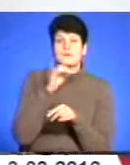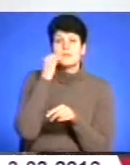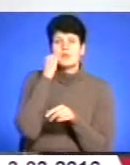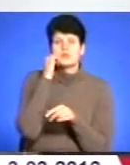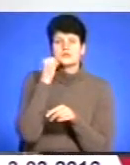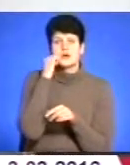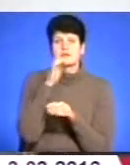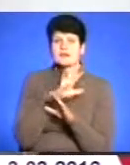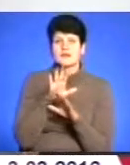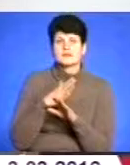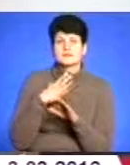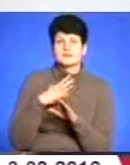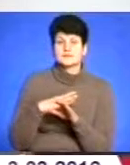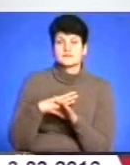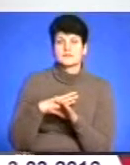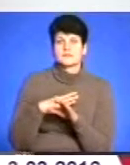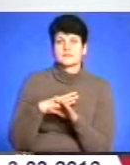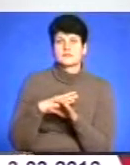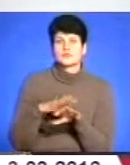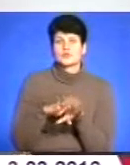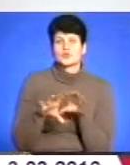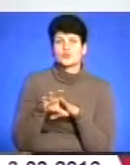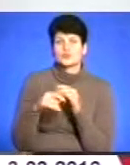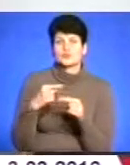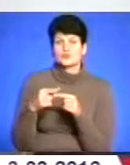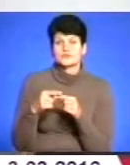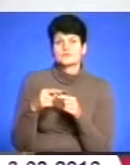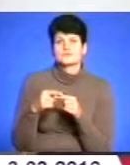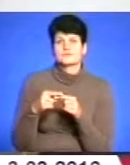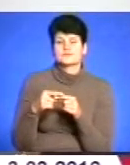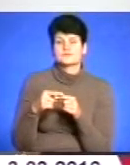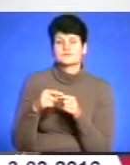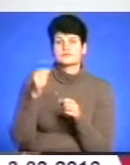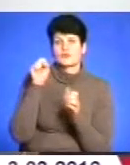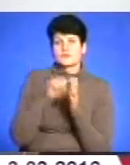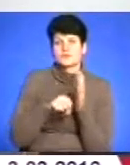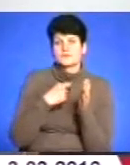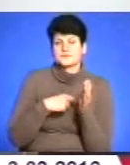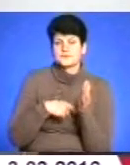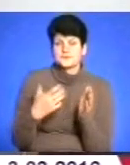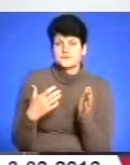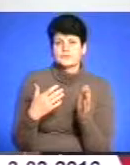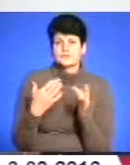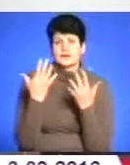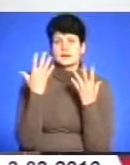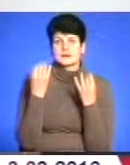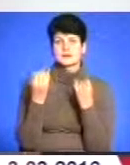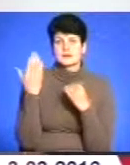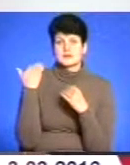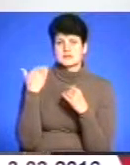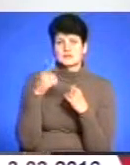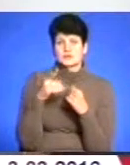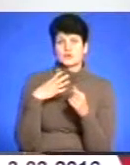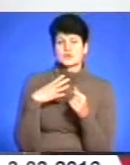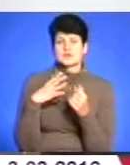не витримала полону внучки, покінчила життя самогубством. І декілька днів тому, в ті очікування дні,